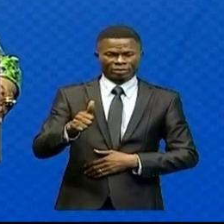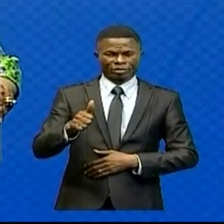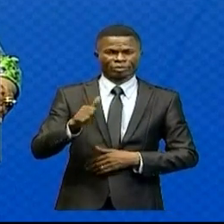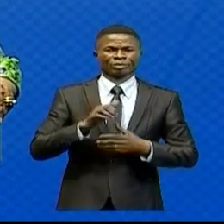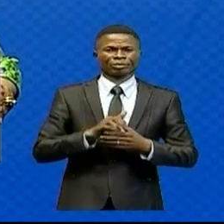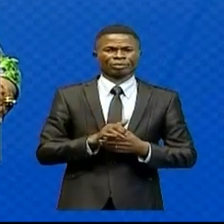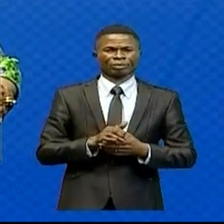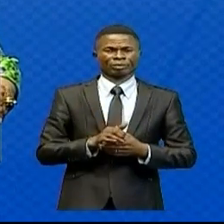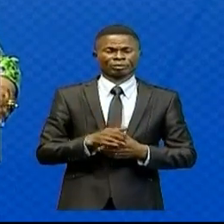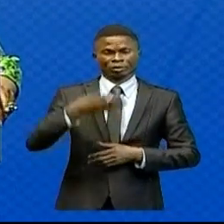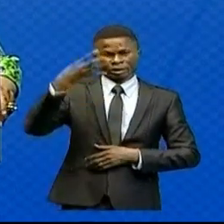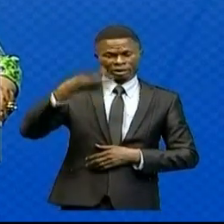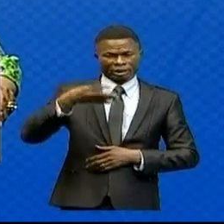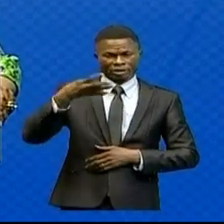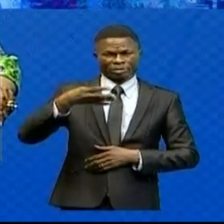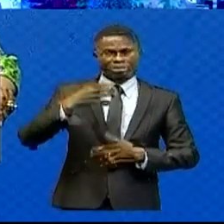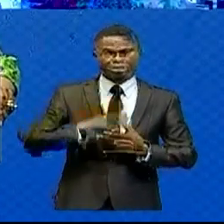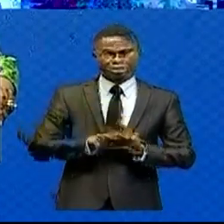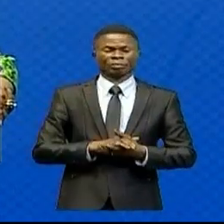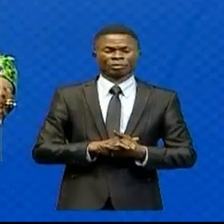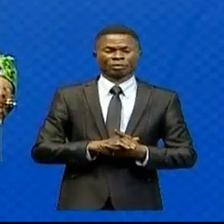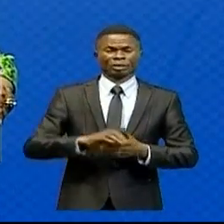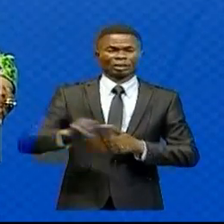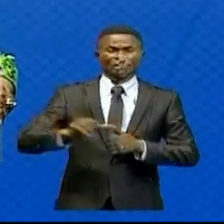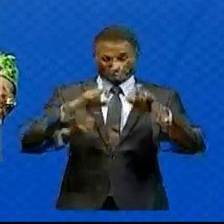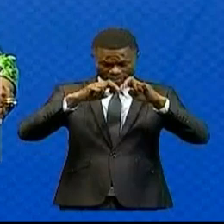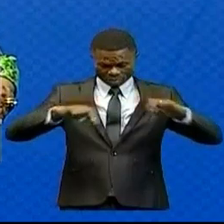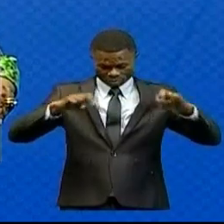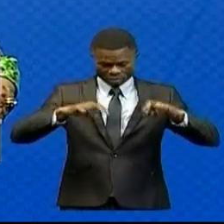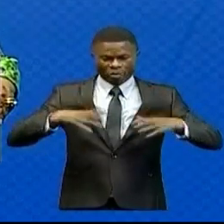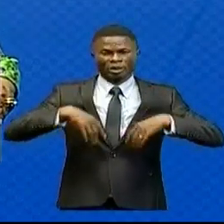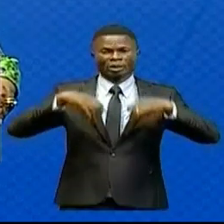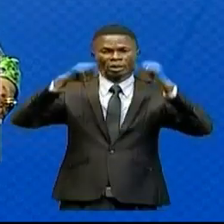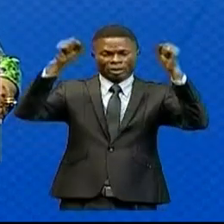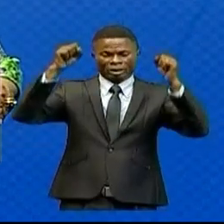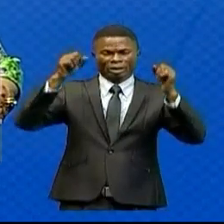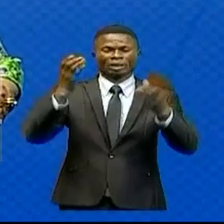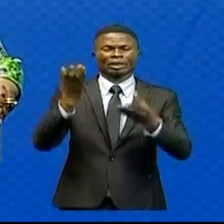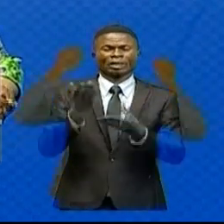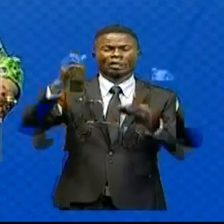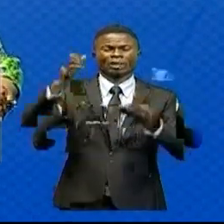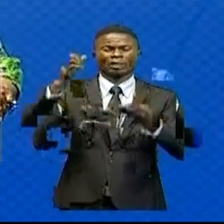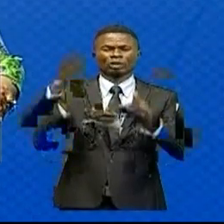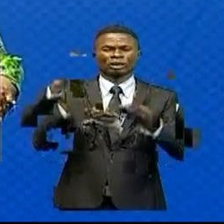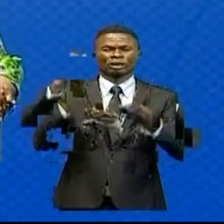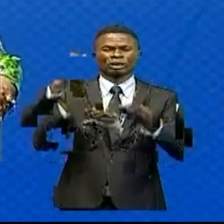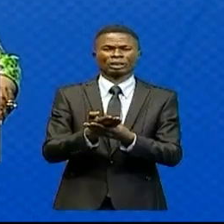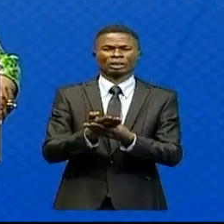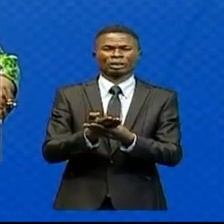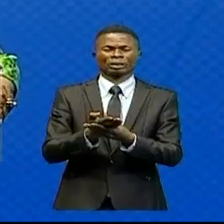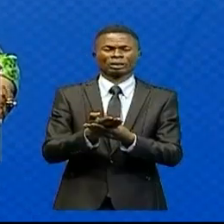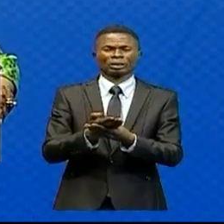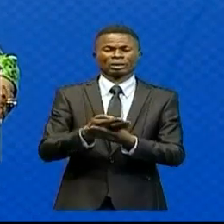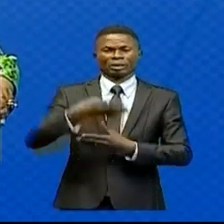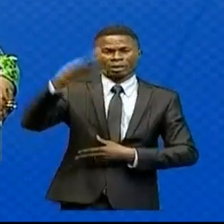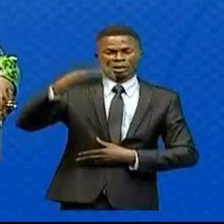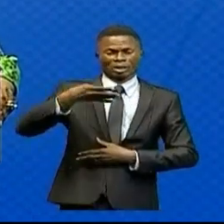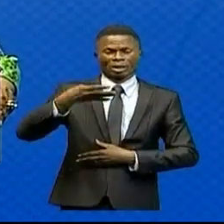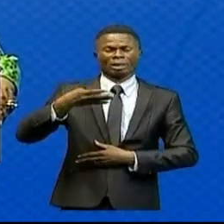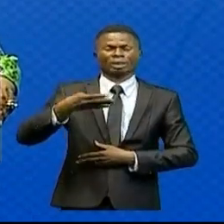4. Examen et adoption des dossiers. 4. 1.